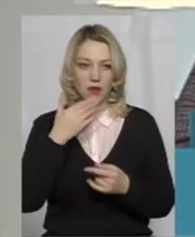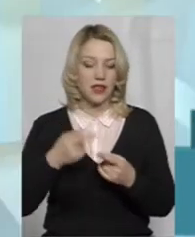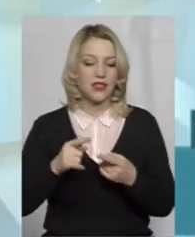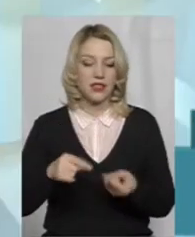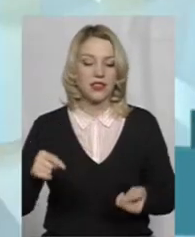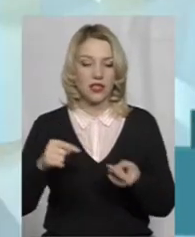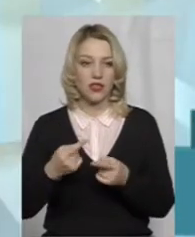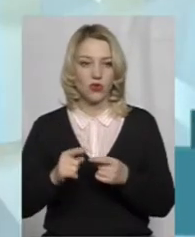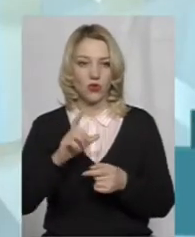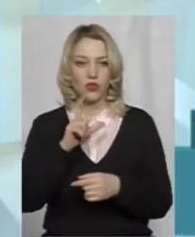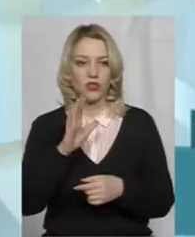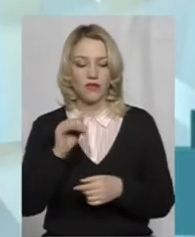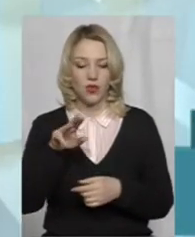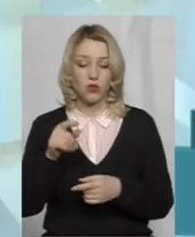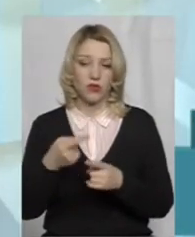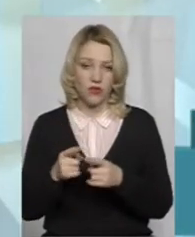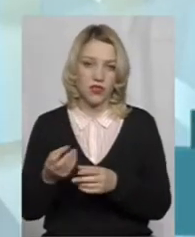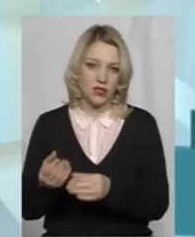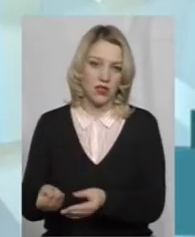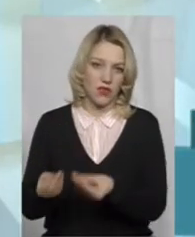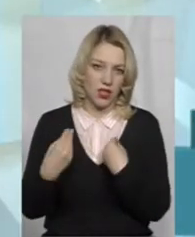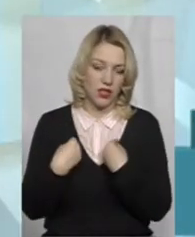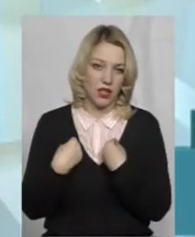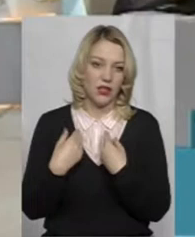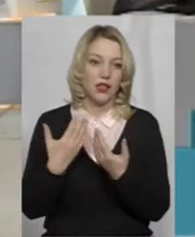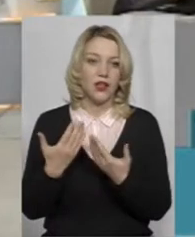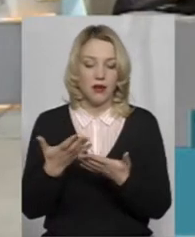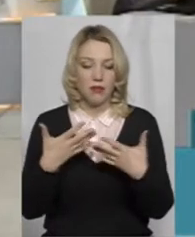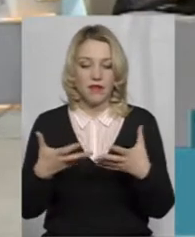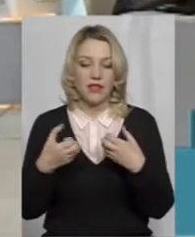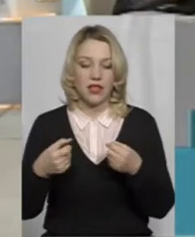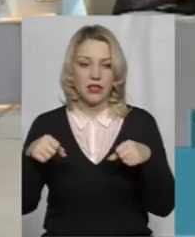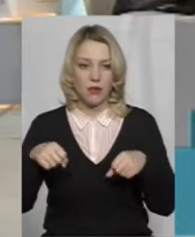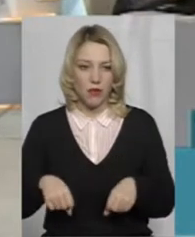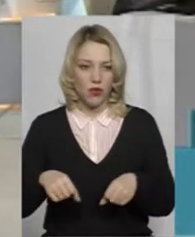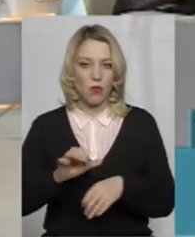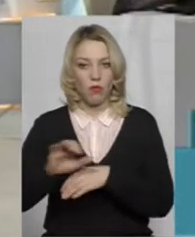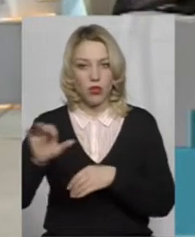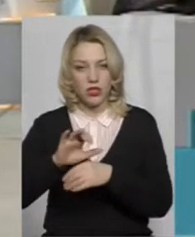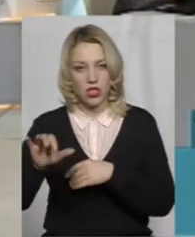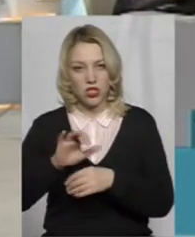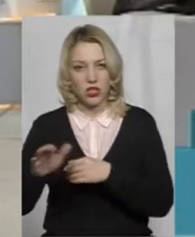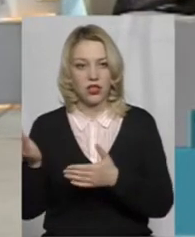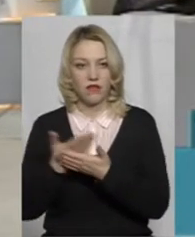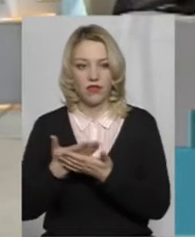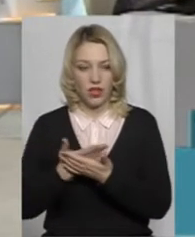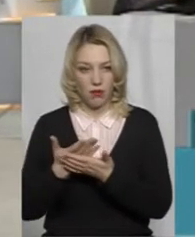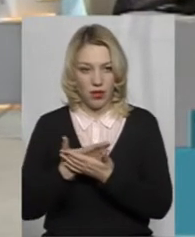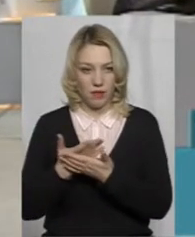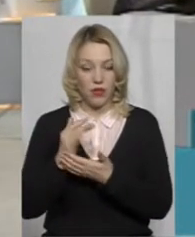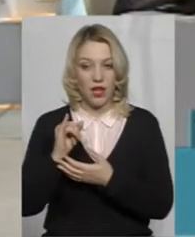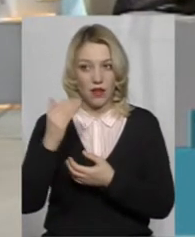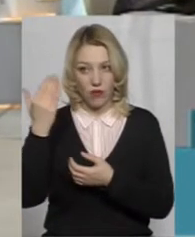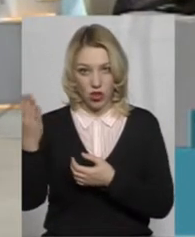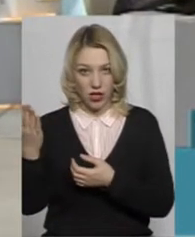того звіту, вони нам стільки перерахували. Тобто ми взяли на себе повноваження поставки і постачання інфілемів, і